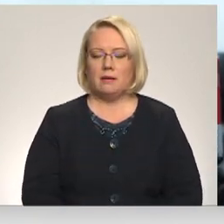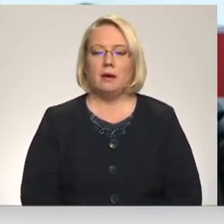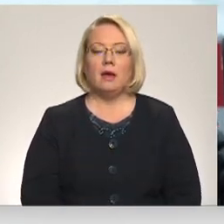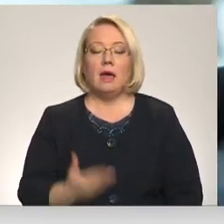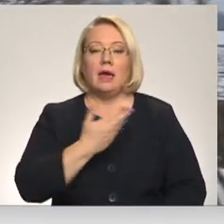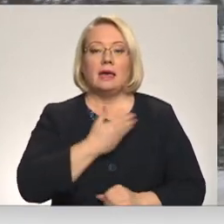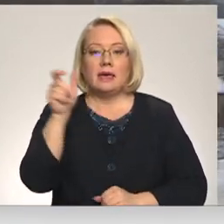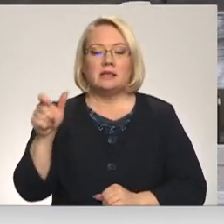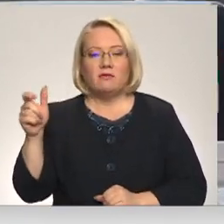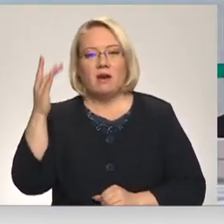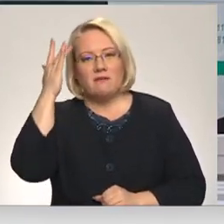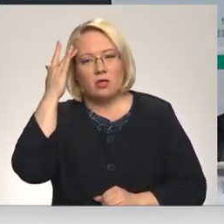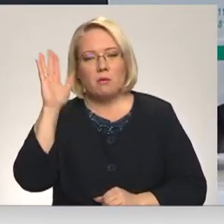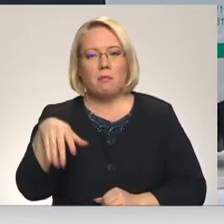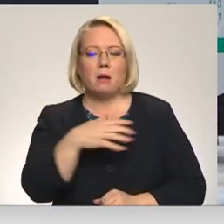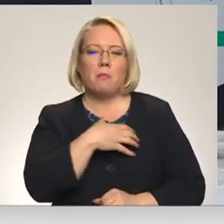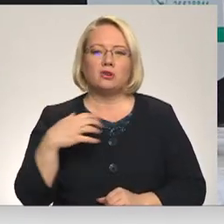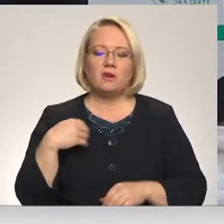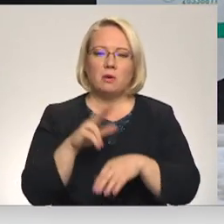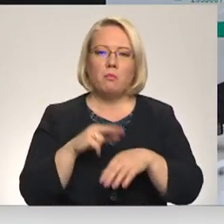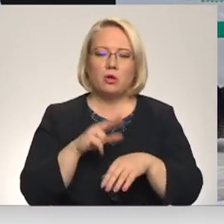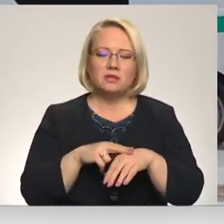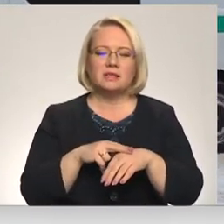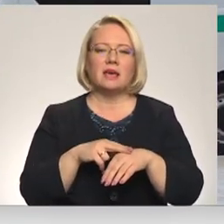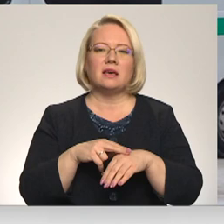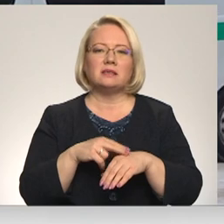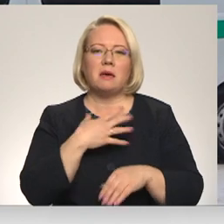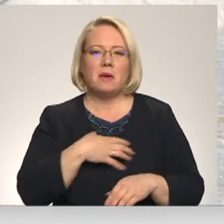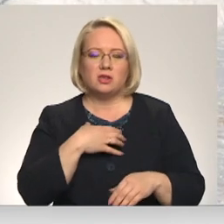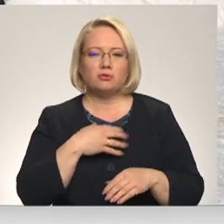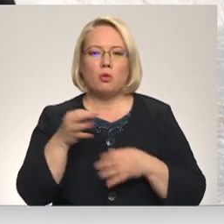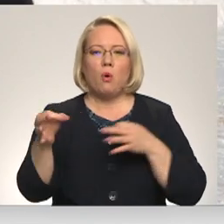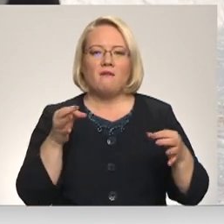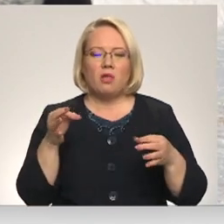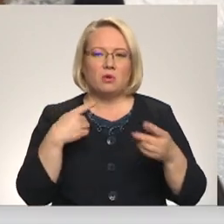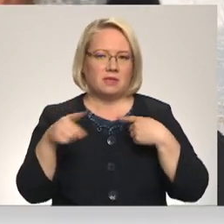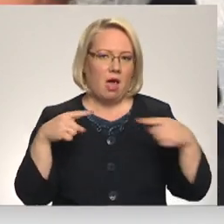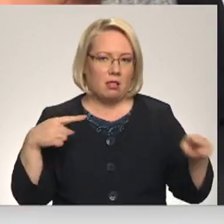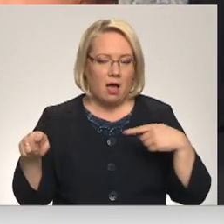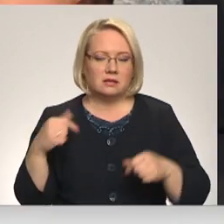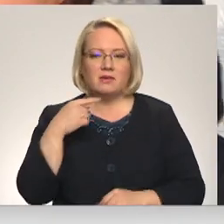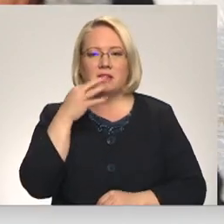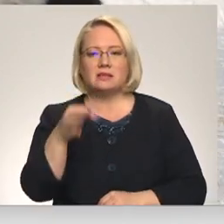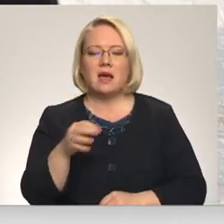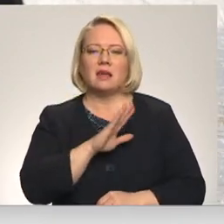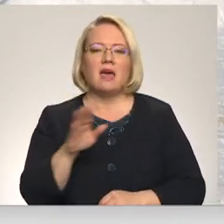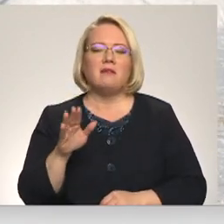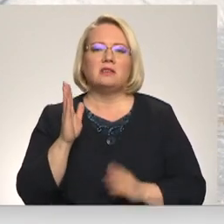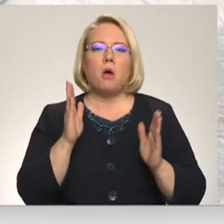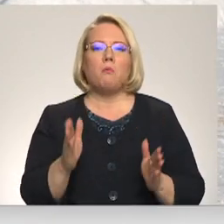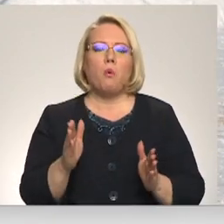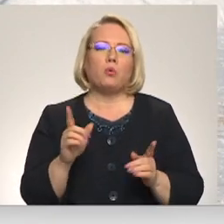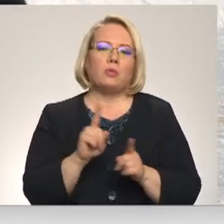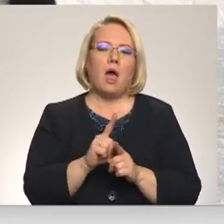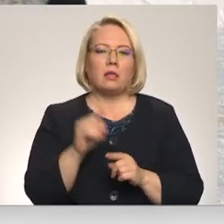Iedzīvotā viedokļi par pašvaldības policijas nepieciešamību novados dalās. Ne tikai, lai uzturētu tādu triviālu kārtību, bet